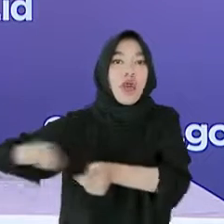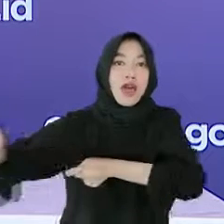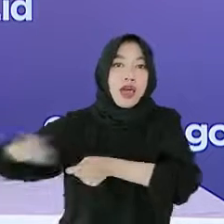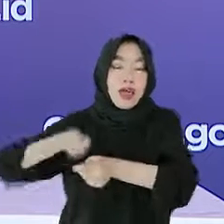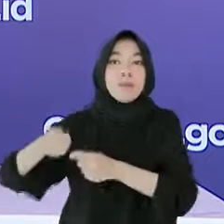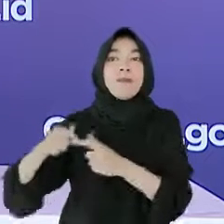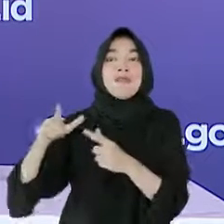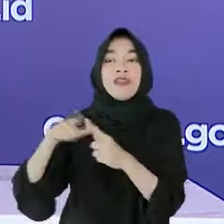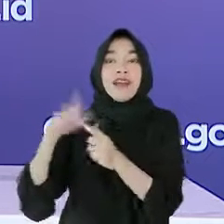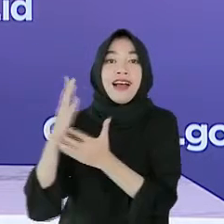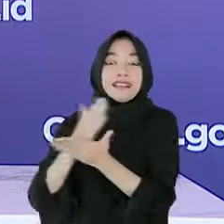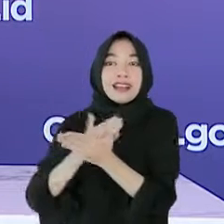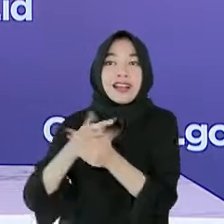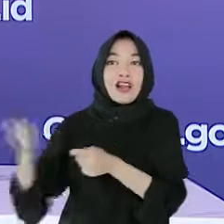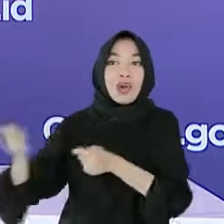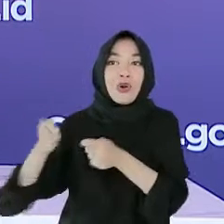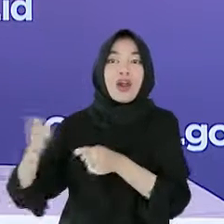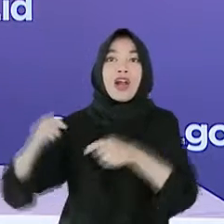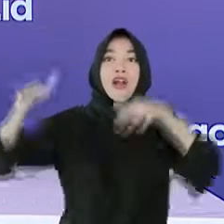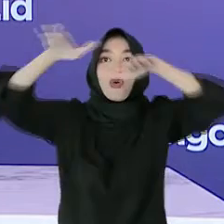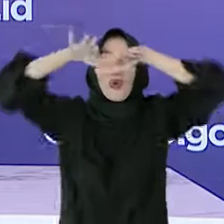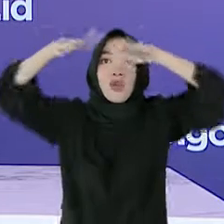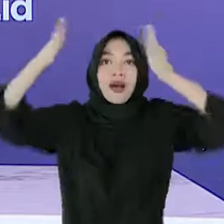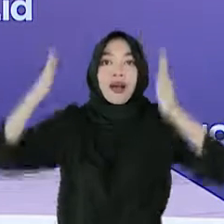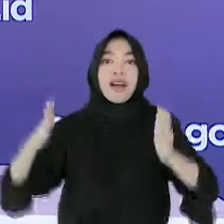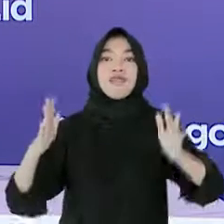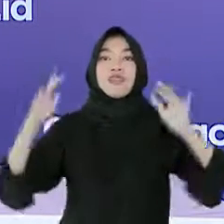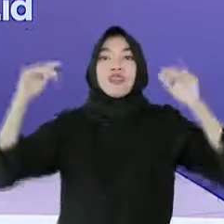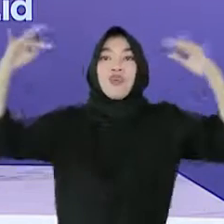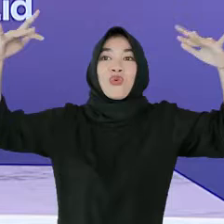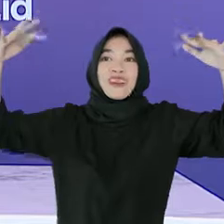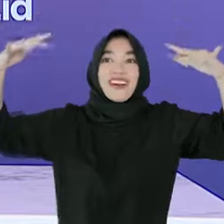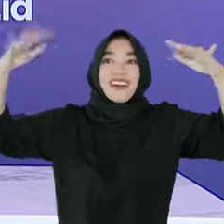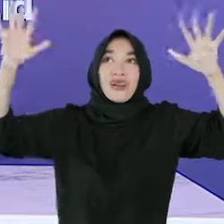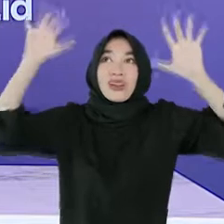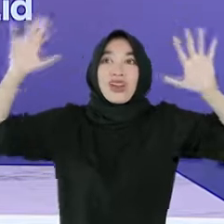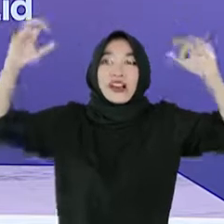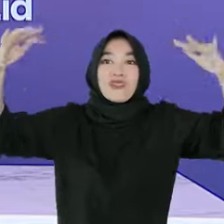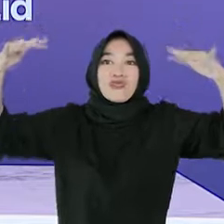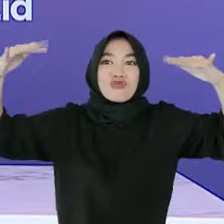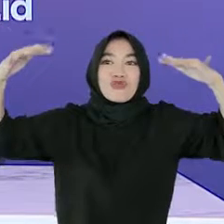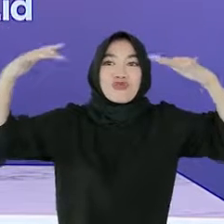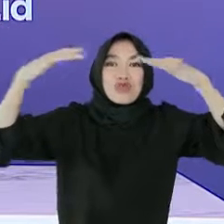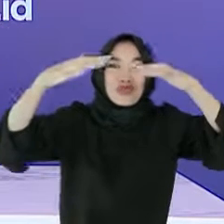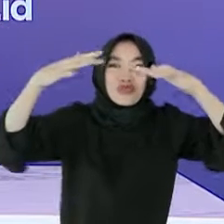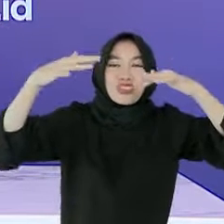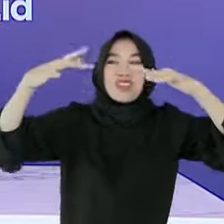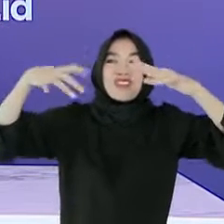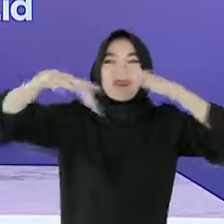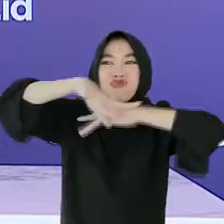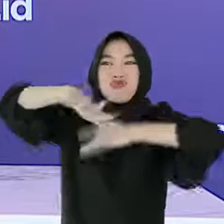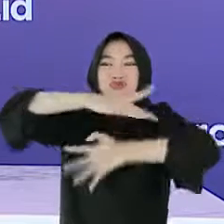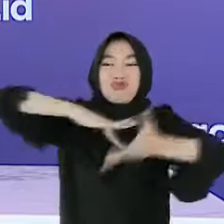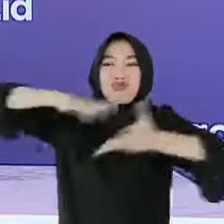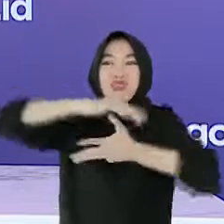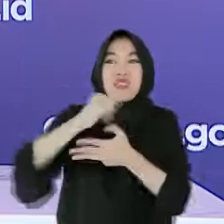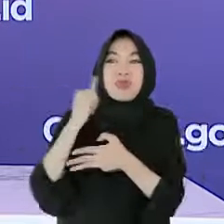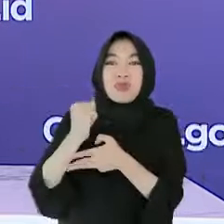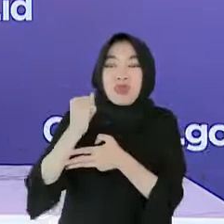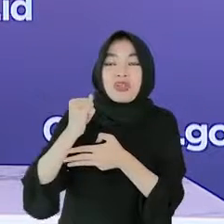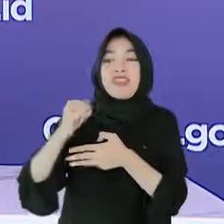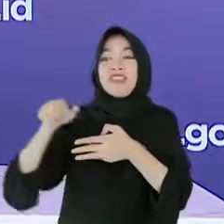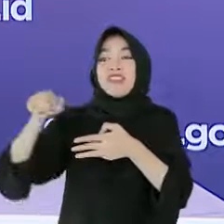khususnya yang memiliki sirkulasi udara yang buruk, memiliki peluang penularan lebih besar dibandingkan kegiatan luar